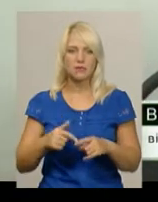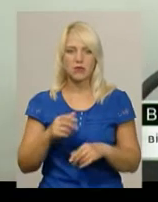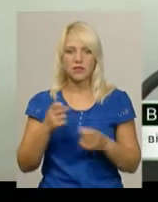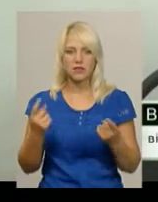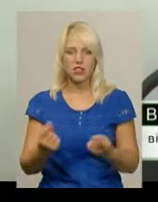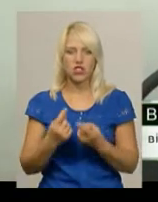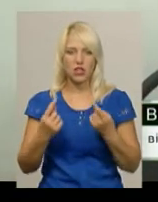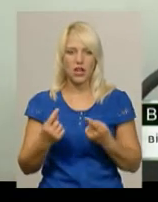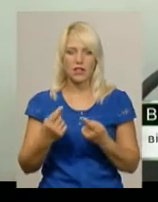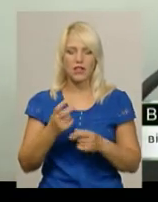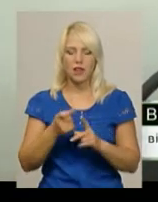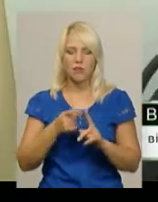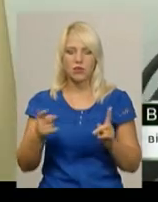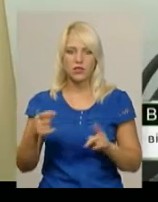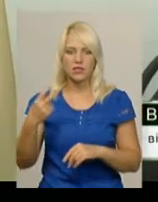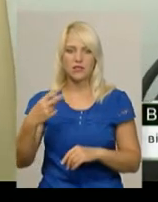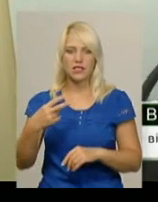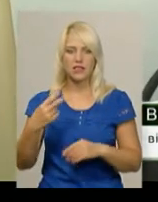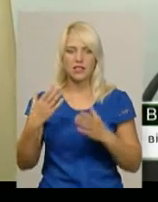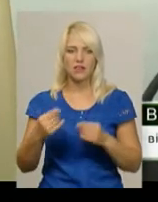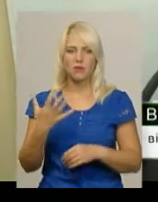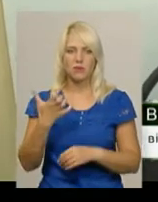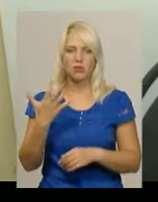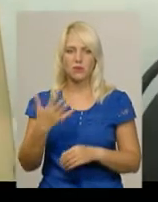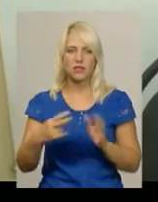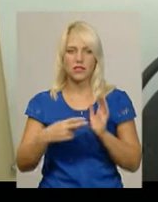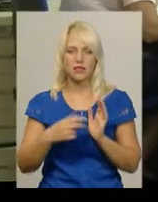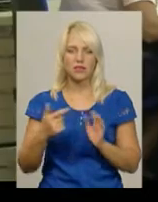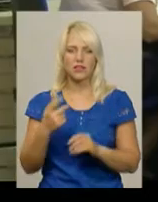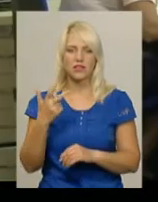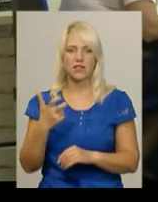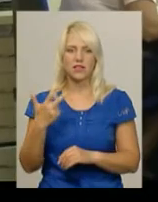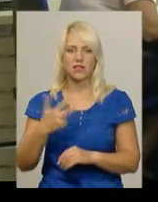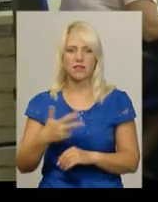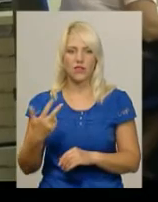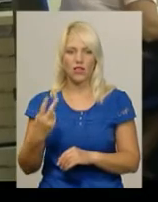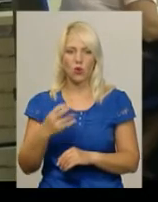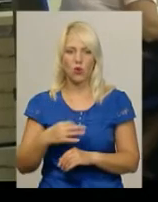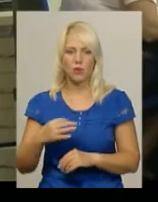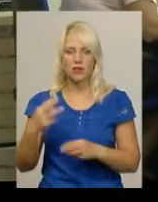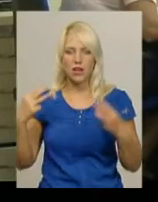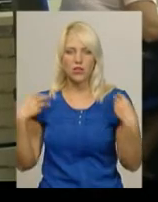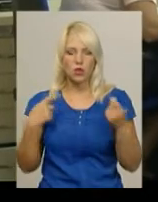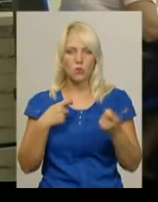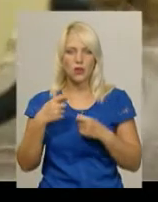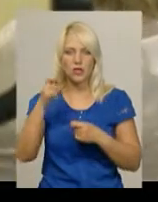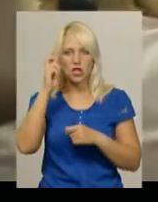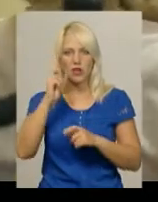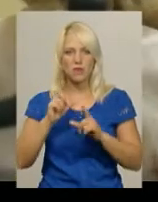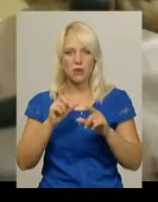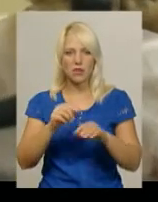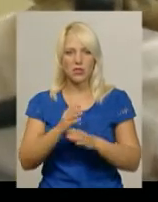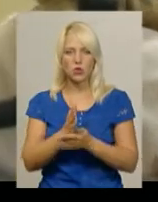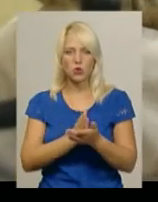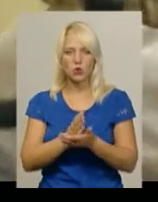звичайний, на протязі 20 днів, 557 гривень 32 копійки. Начальник управління Державної міграційної служби України в області